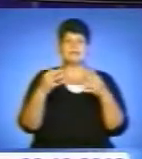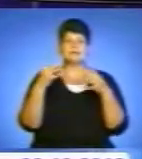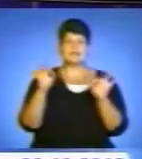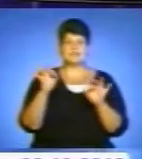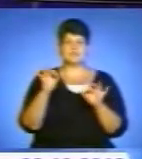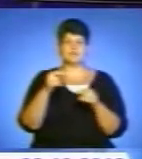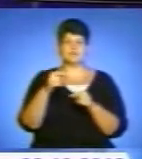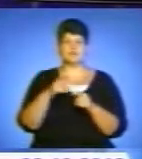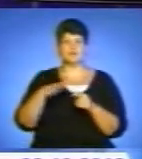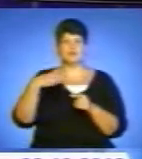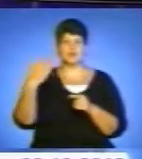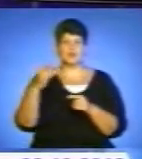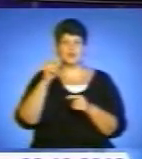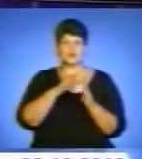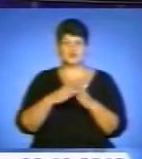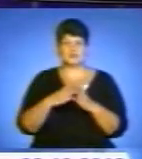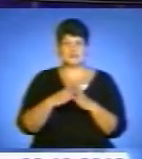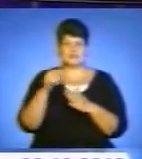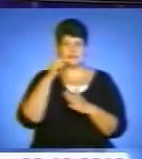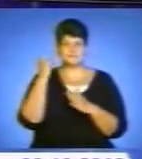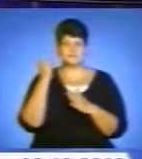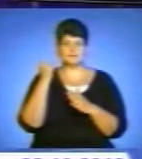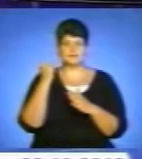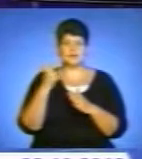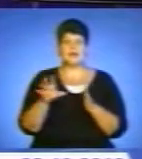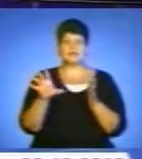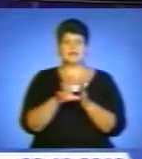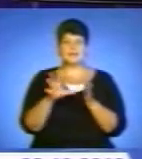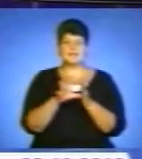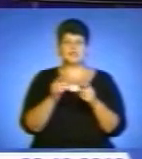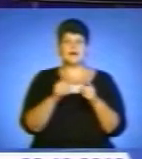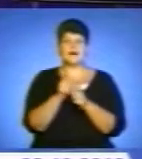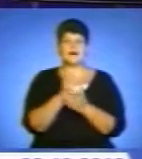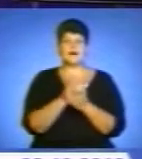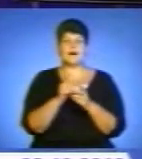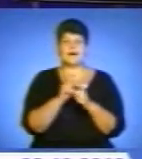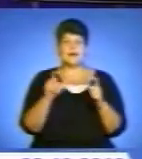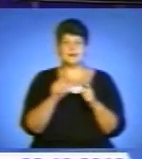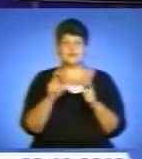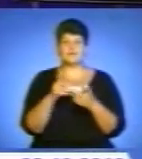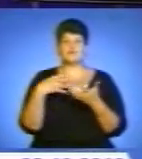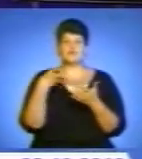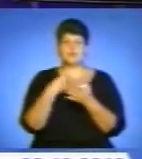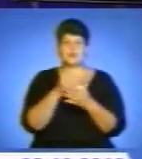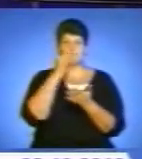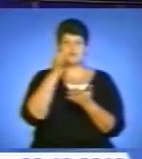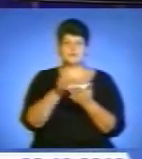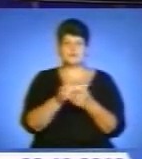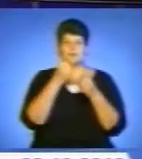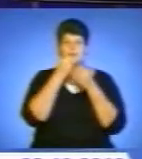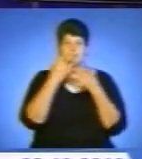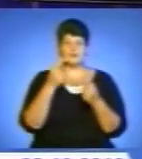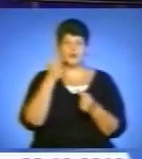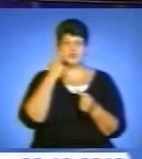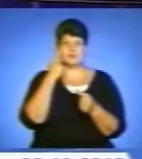відзначили європейці. Міжнародне енергетичне агентство у своєму звіті позитивно оцінило перші кроки України у реформуванні